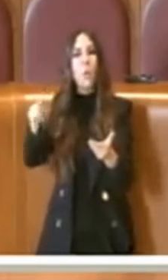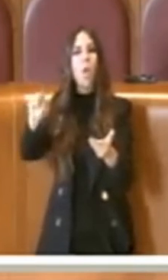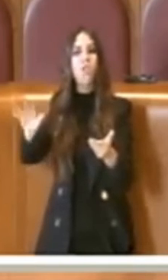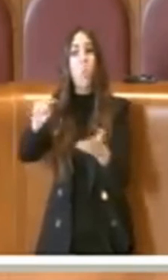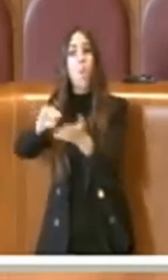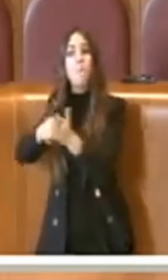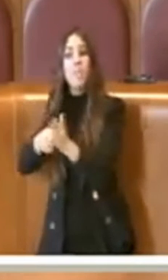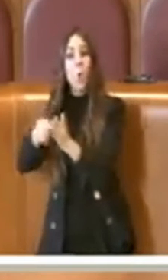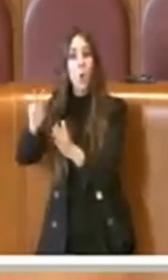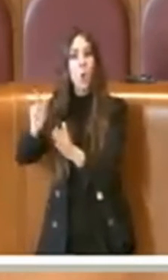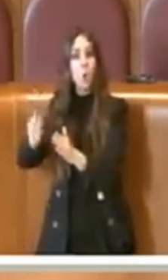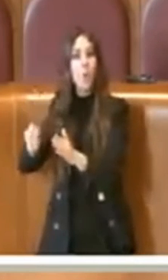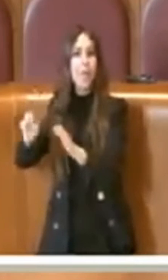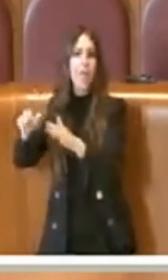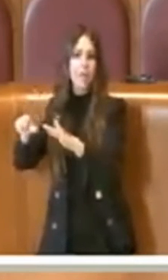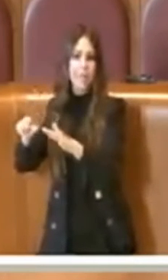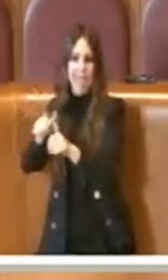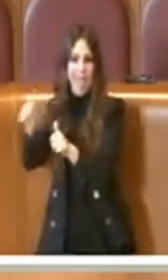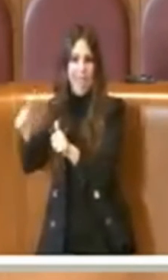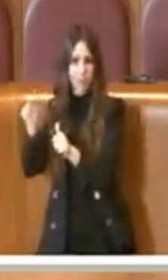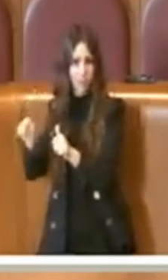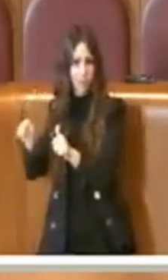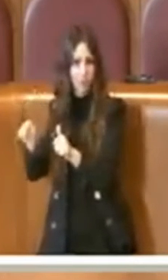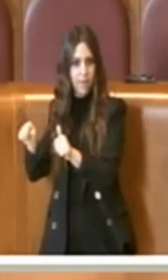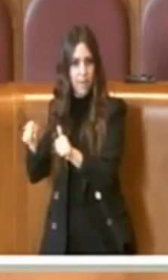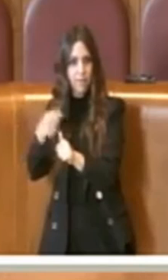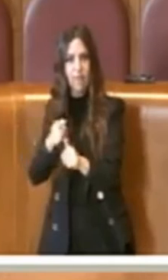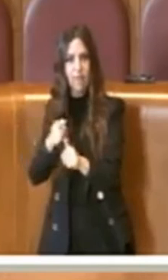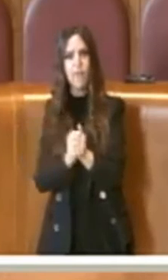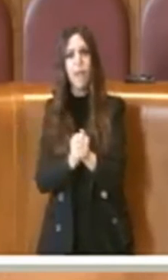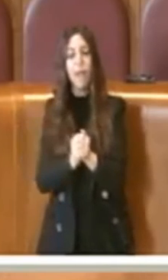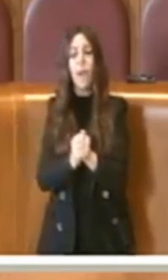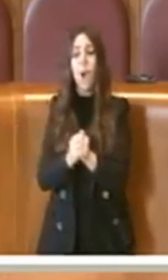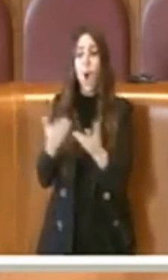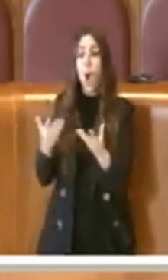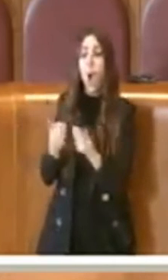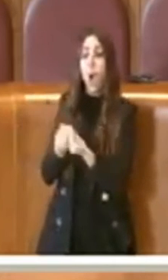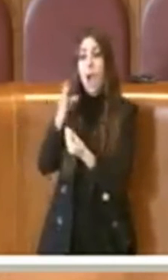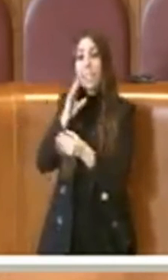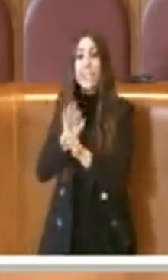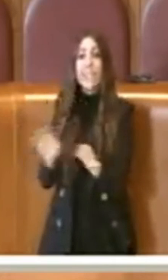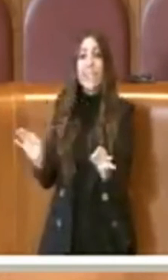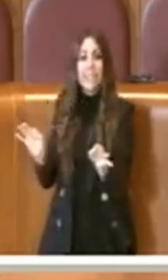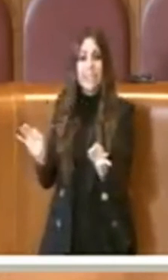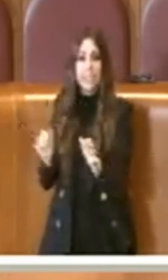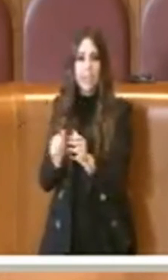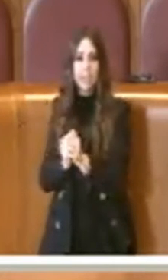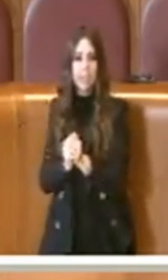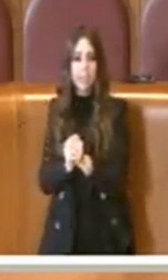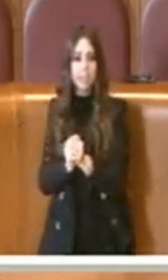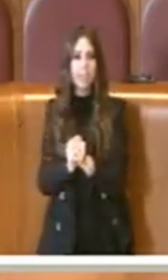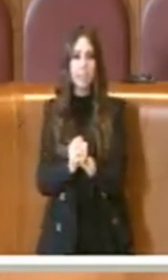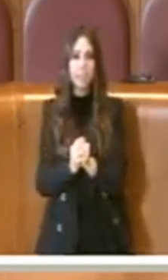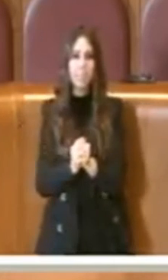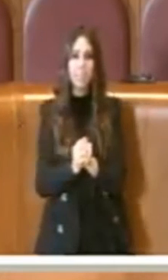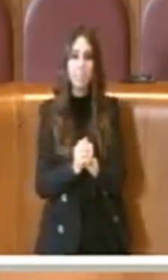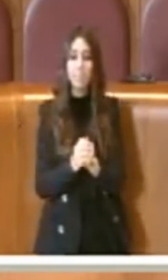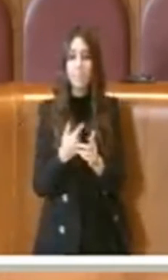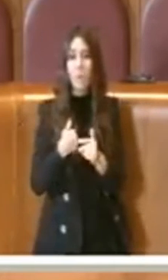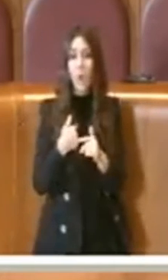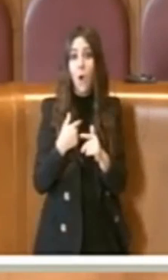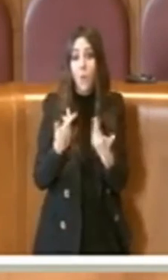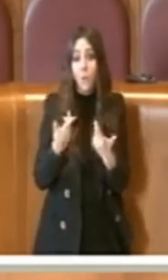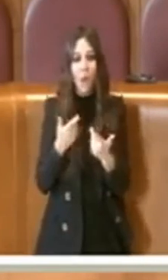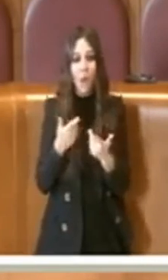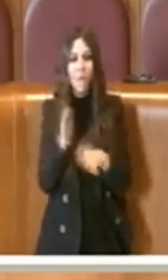2016. In un municipio non governato... Colleghi, non si sente, davvero. Tra l'altro sto dando delle belle